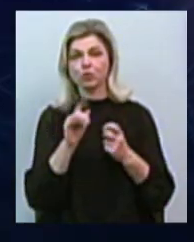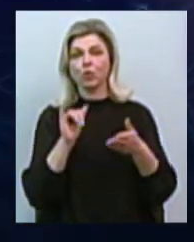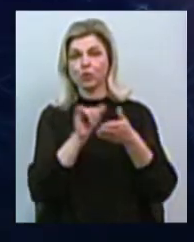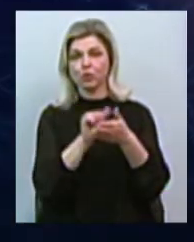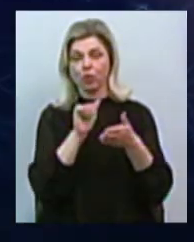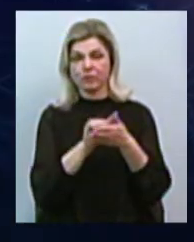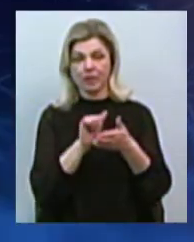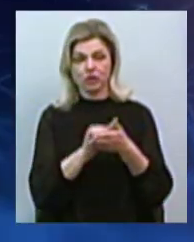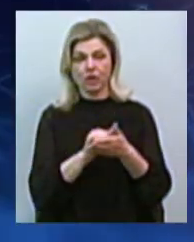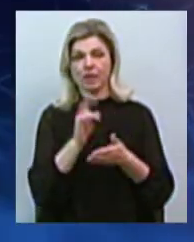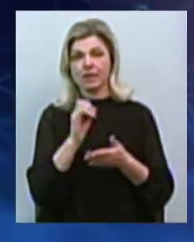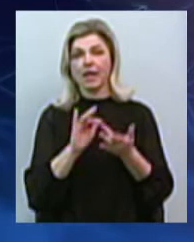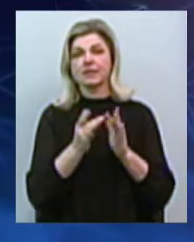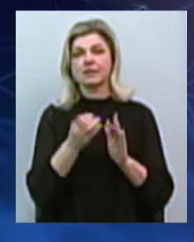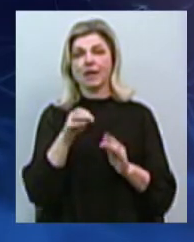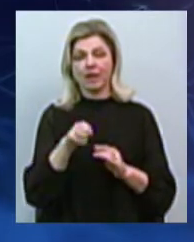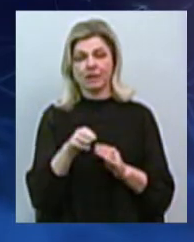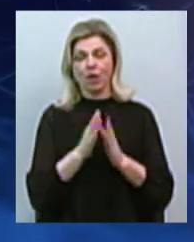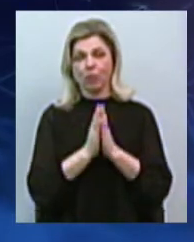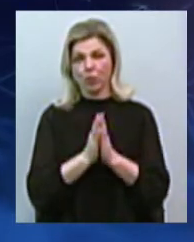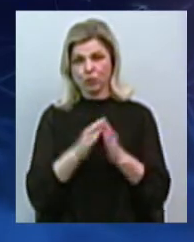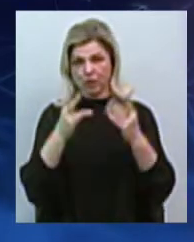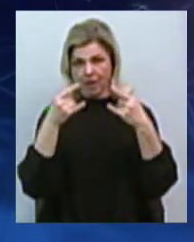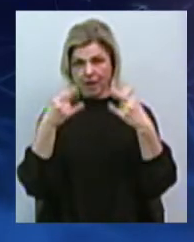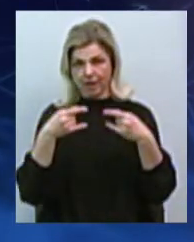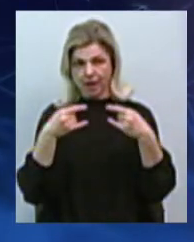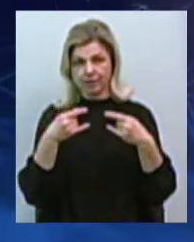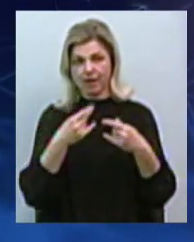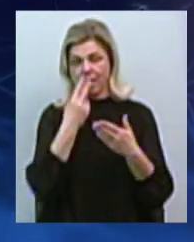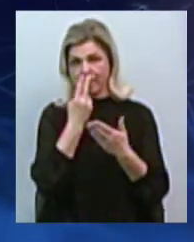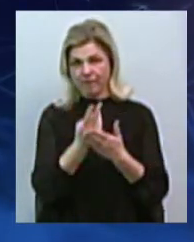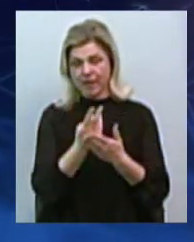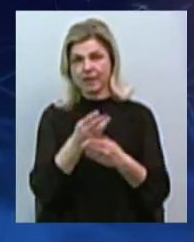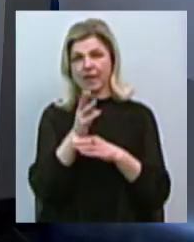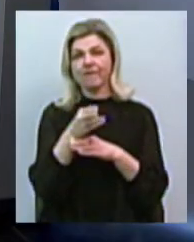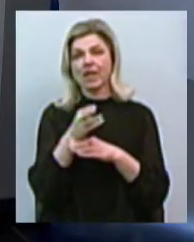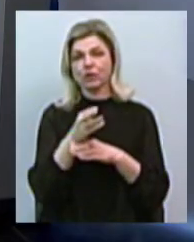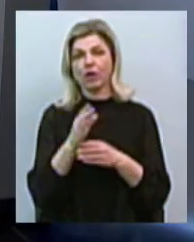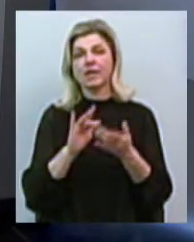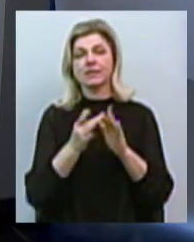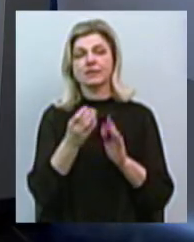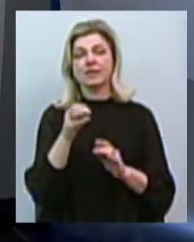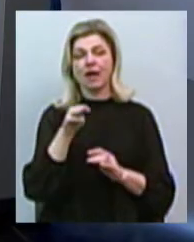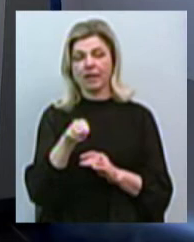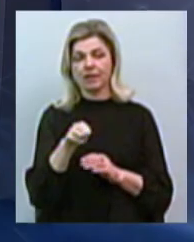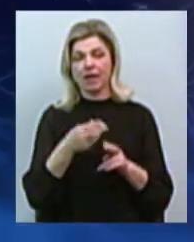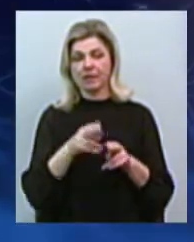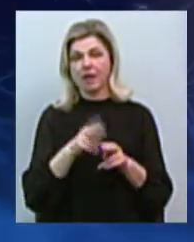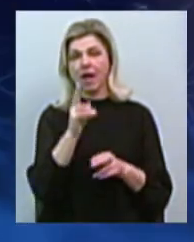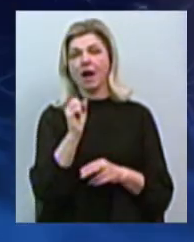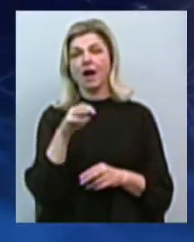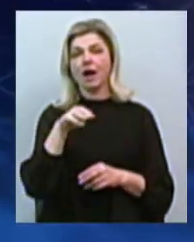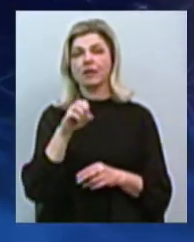на сайті, прошу вивести на екран, маємо відео із сайта цієї катарської компанії.